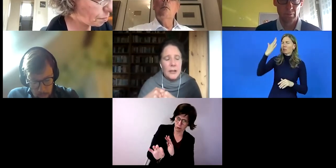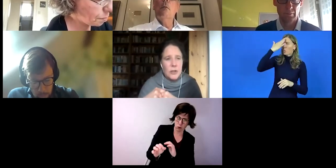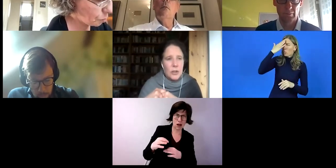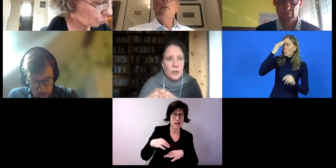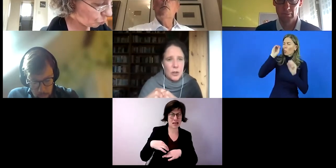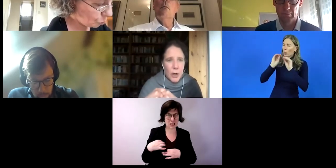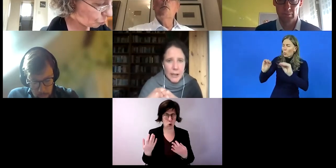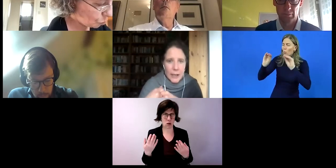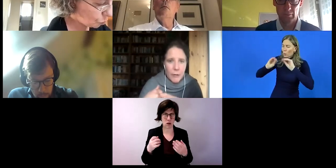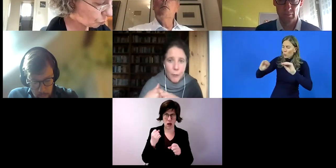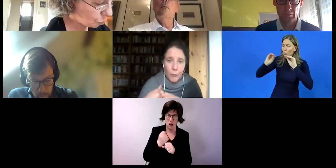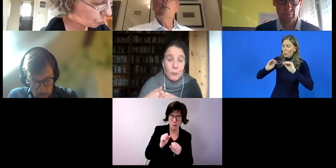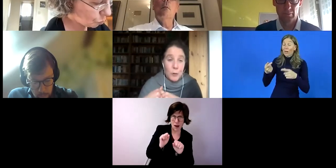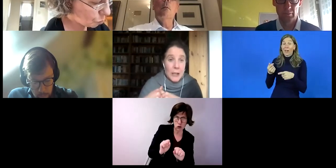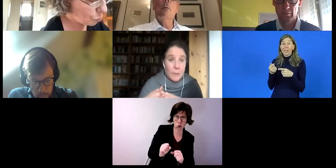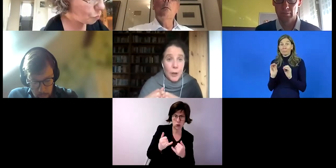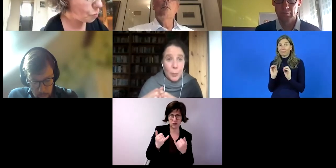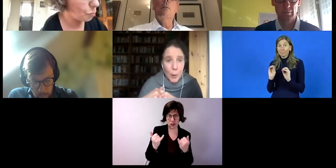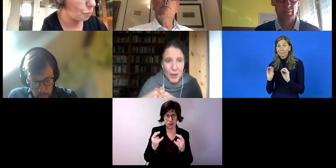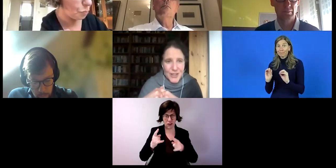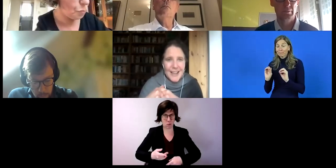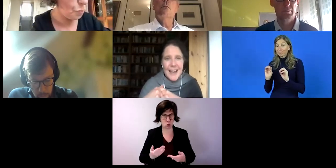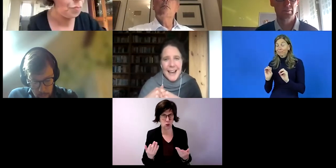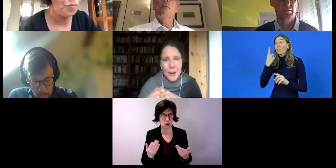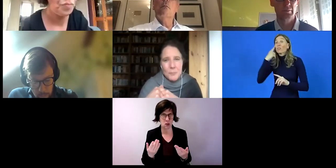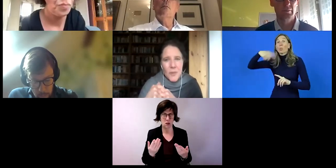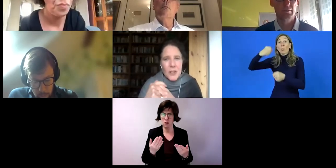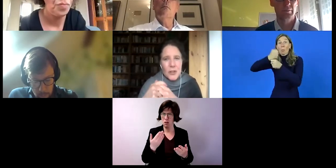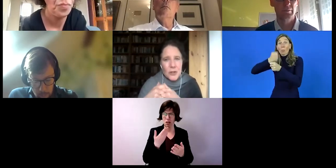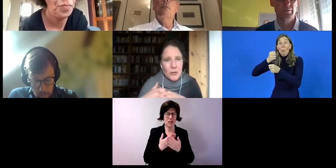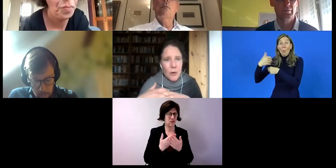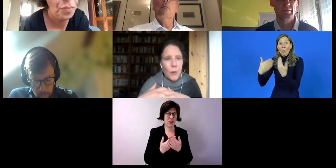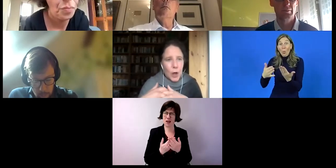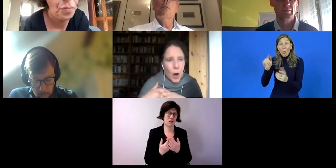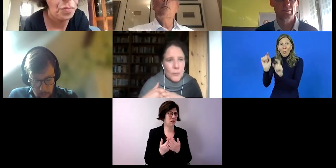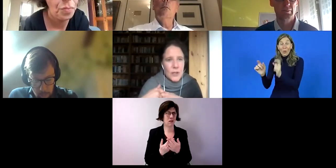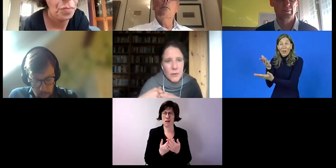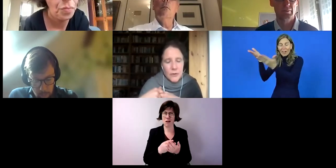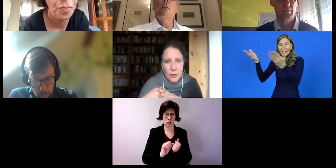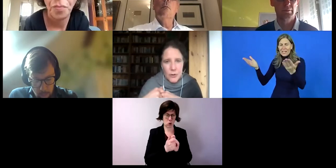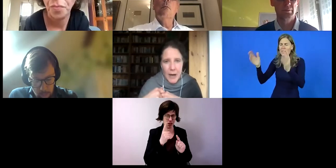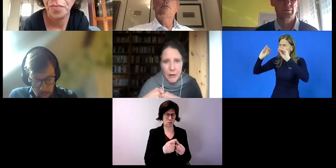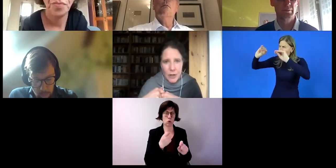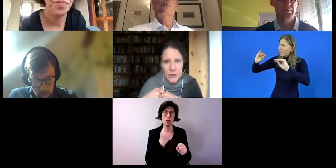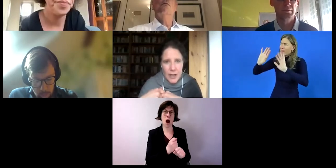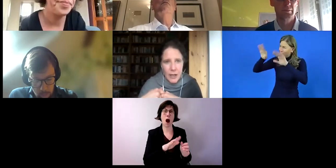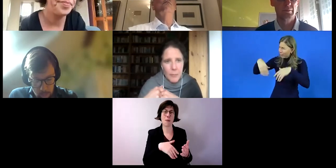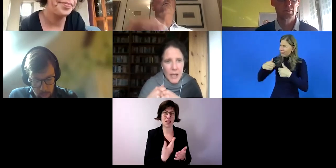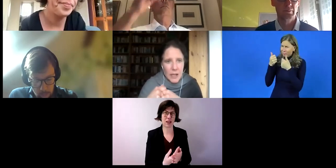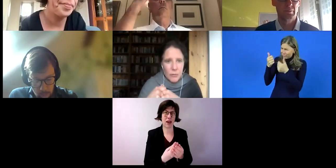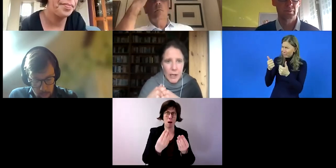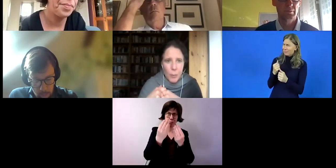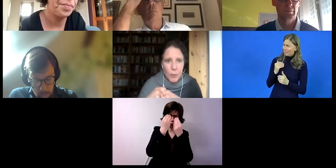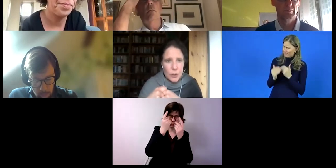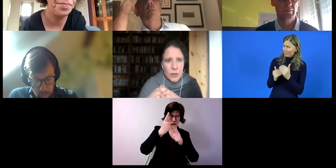und Arbeitsschutz treffen müssten. Also insofern müssen auch zunächst einmal die Arbeitgeber geschult